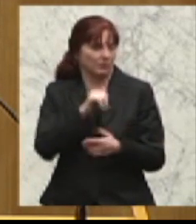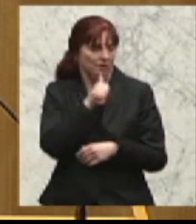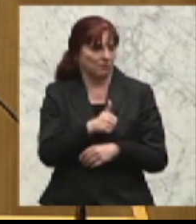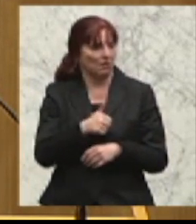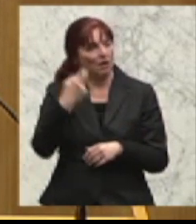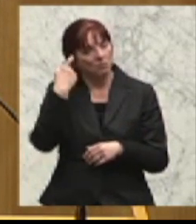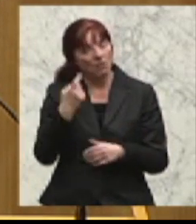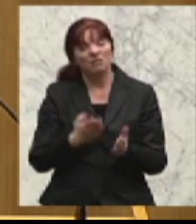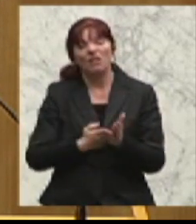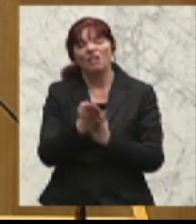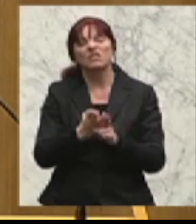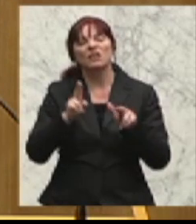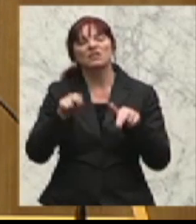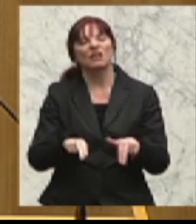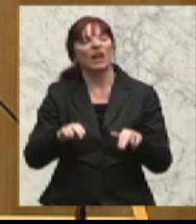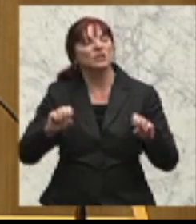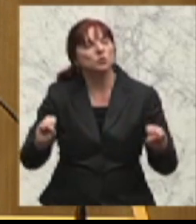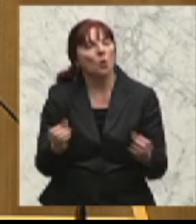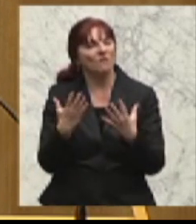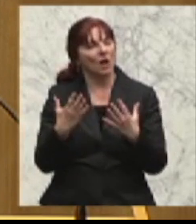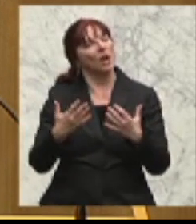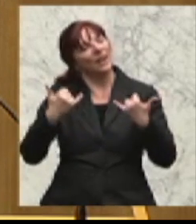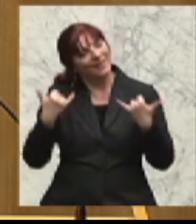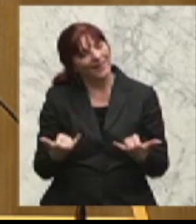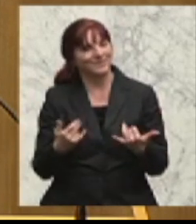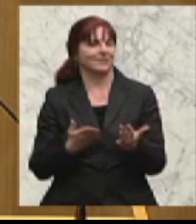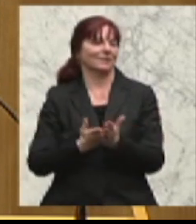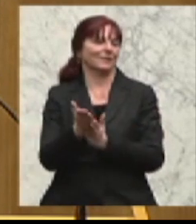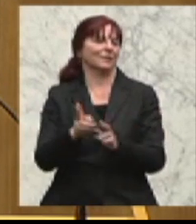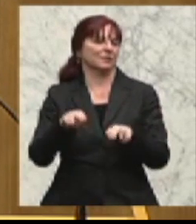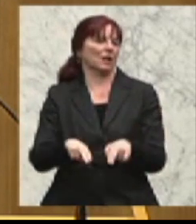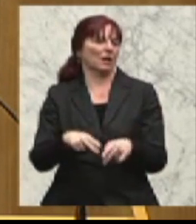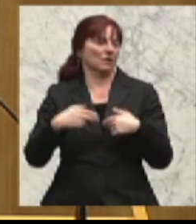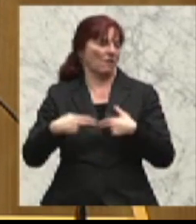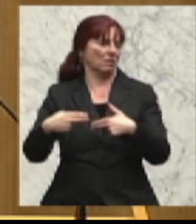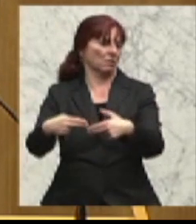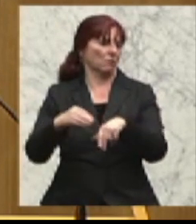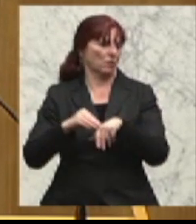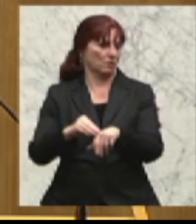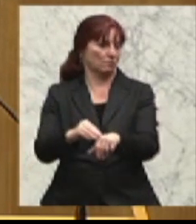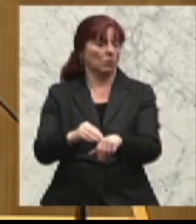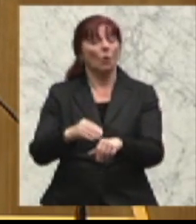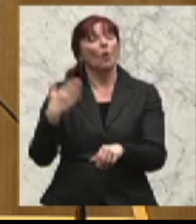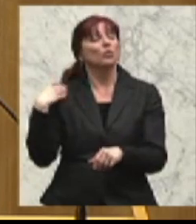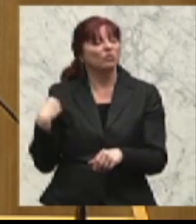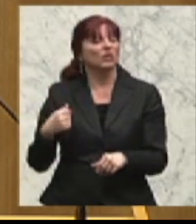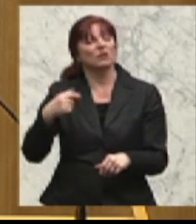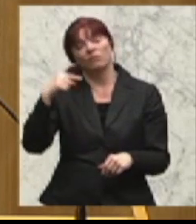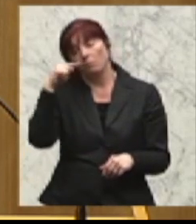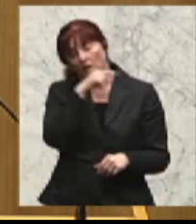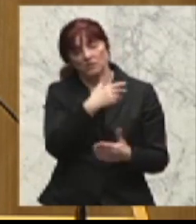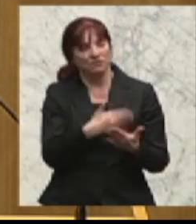Dienstrechtsnovelle des bestehenden Dienstrechtes. Und einmal mehr hier verabsäumt wurde, nämlich den vielen